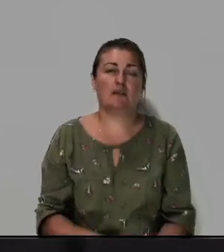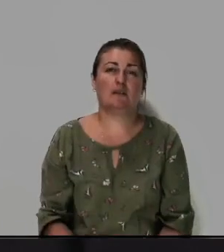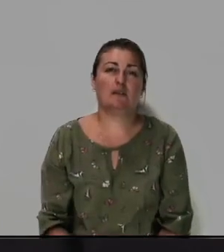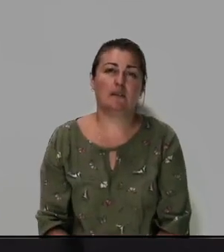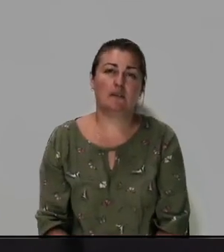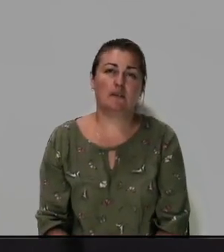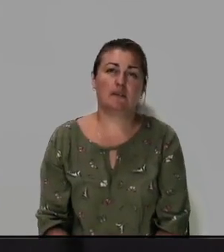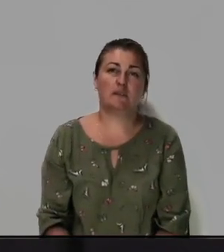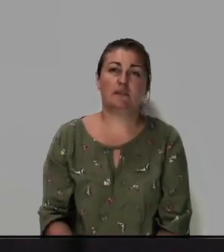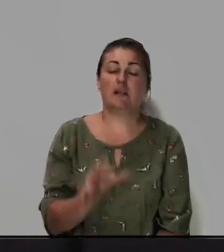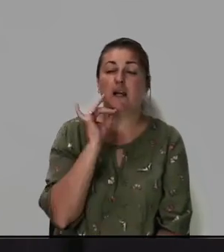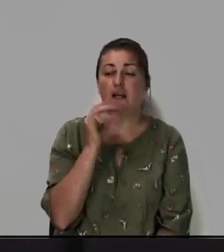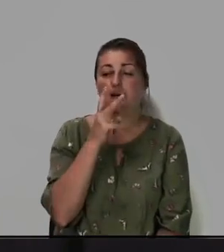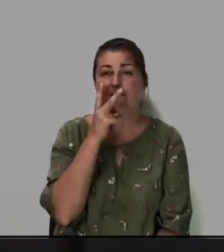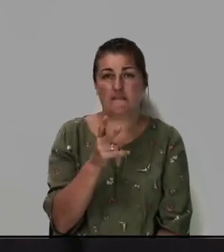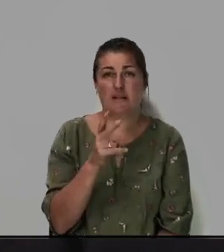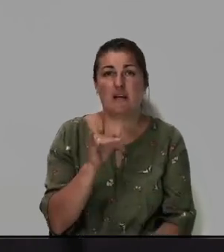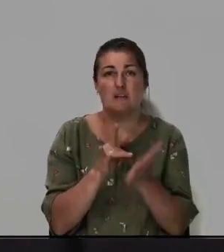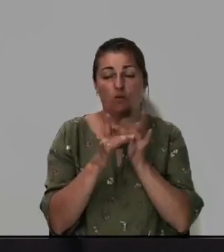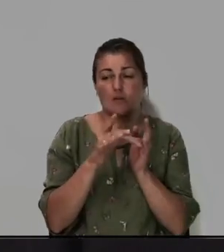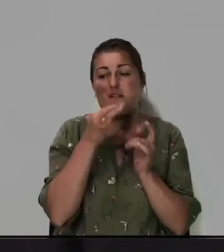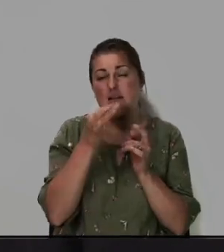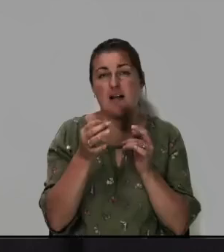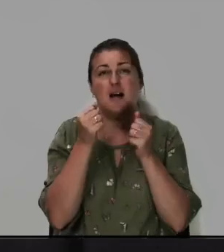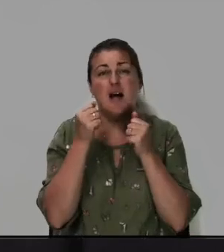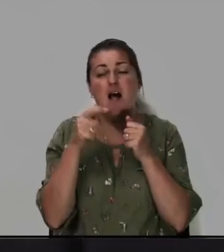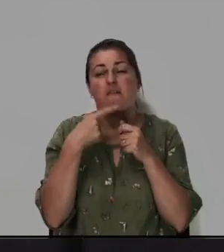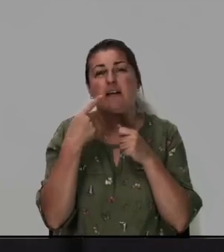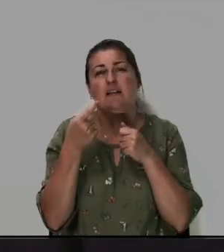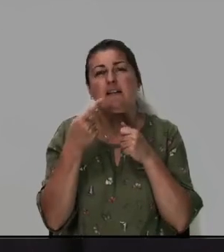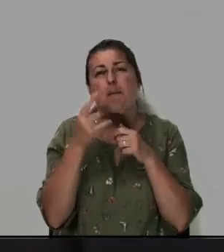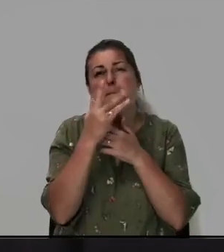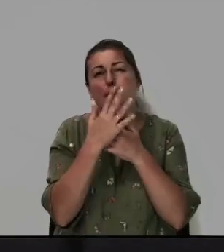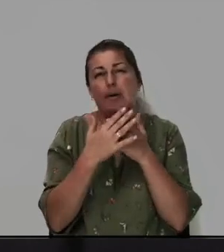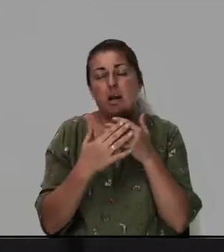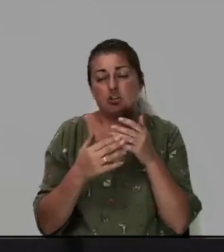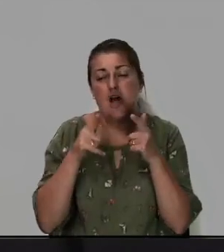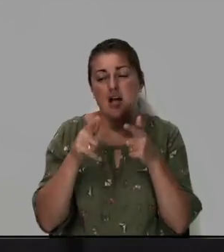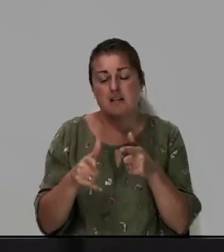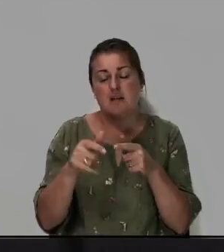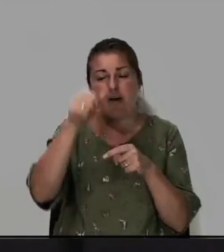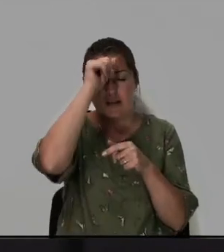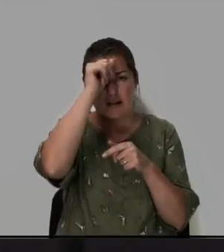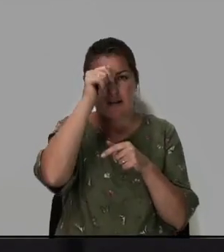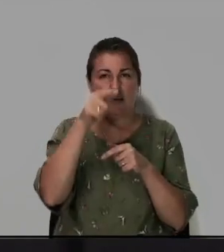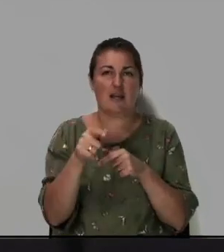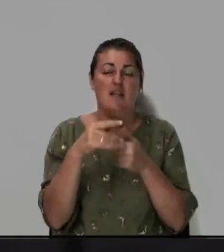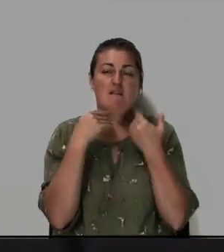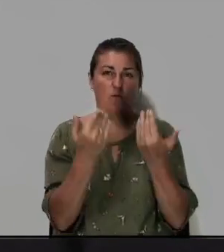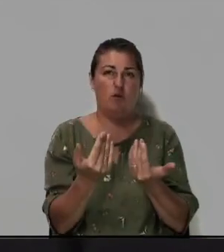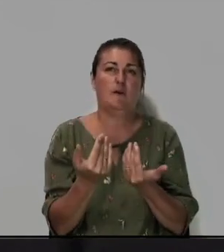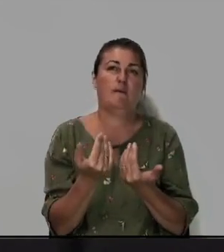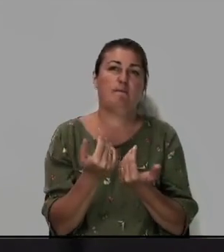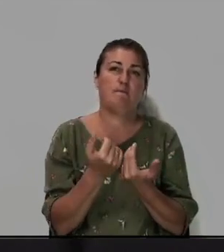и видя Иисус веру и сказал расслабленную дерзай чада прощаются тебе грехи твои